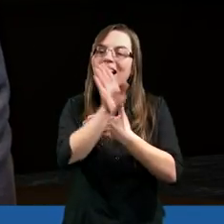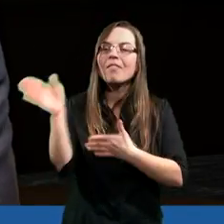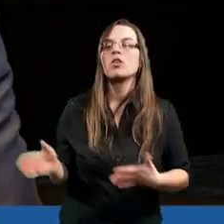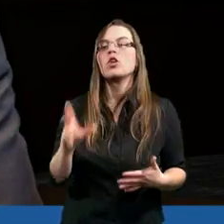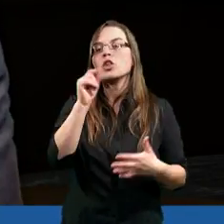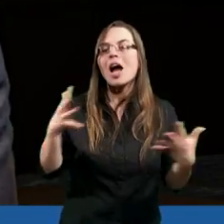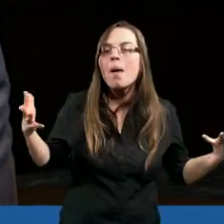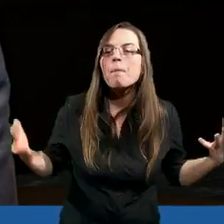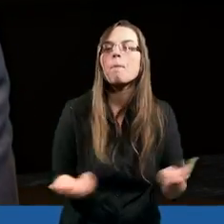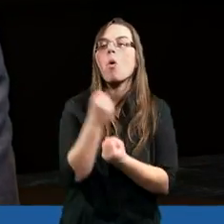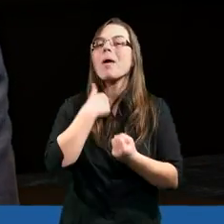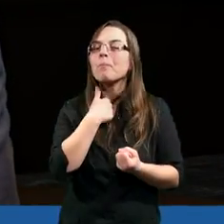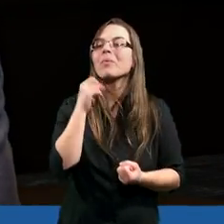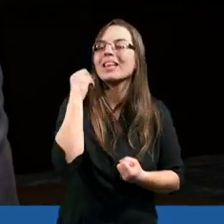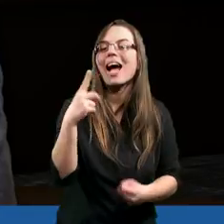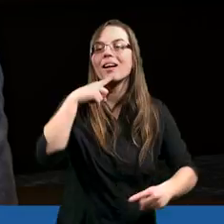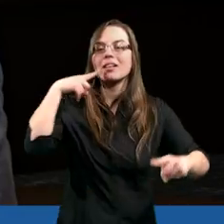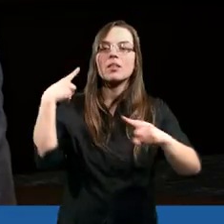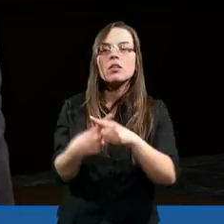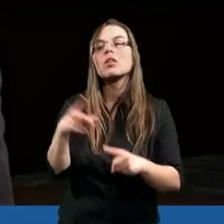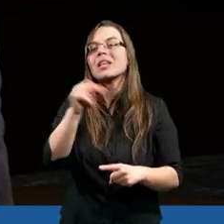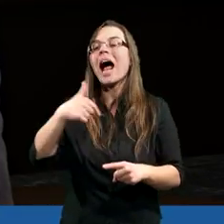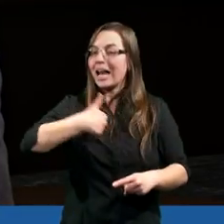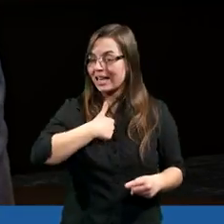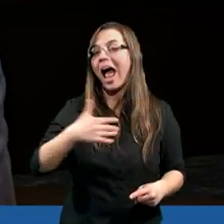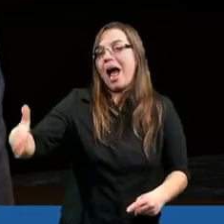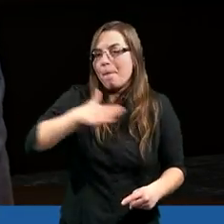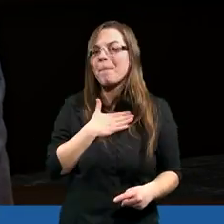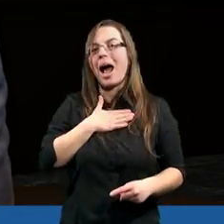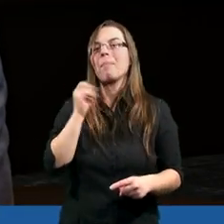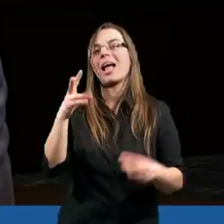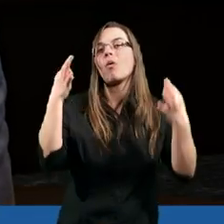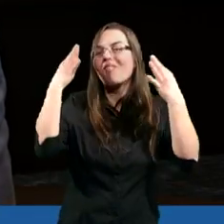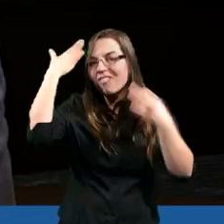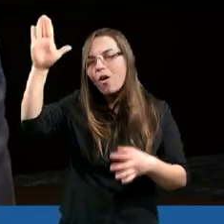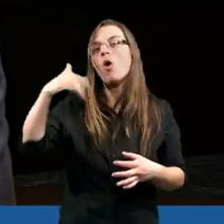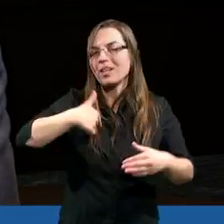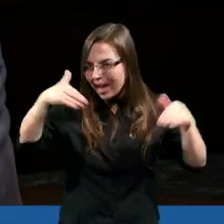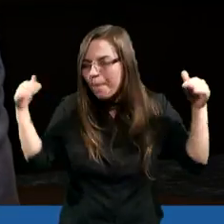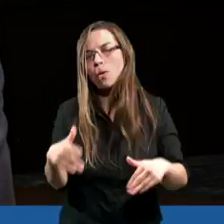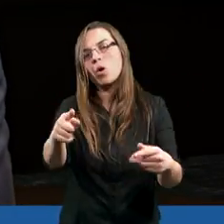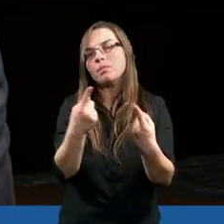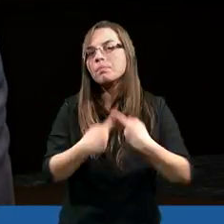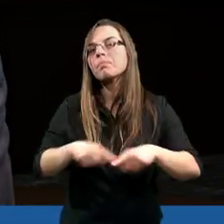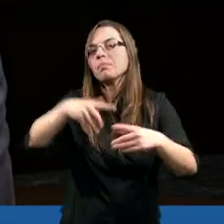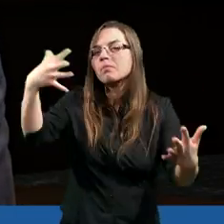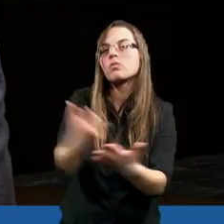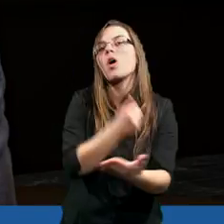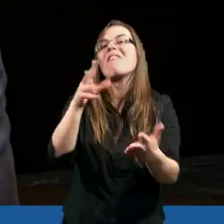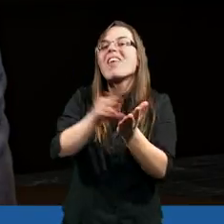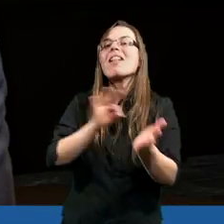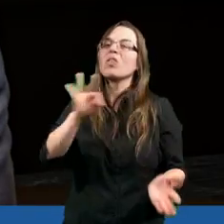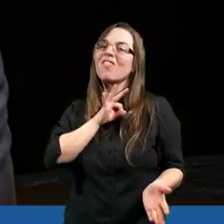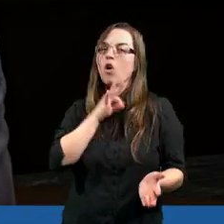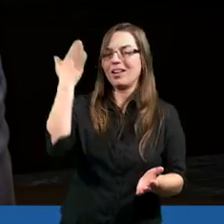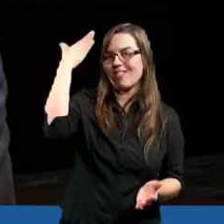przedstawiłem, że podejmuję taką decyzję, że taką wolę mam, że ją wyrażam w ten sposób, że chcę zmienić swoje życie,